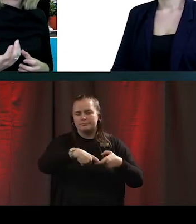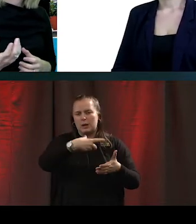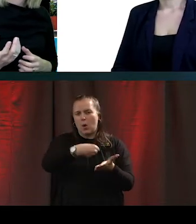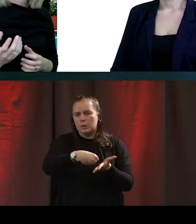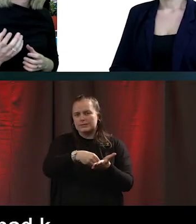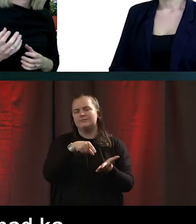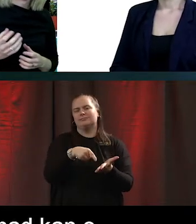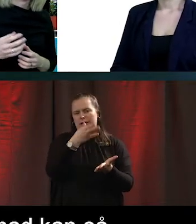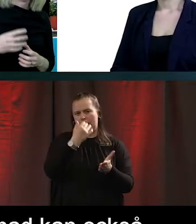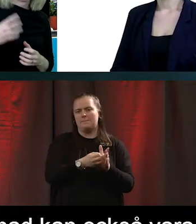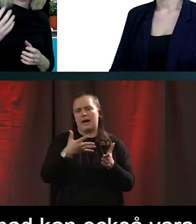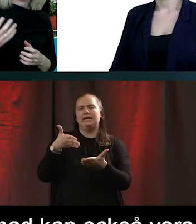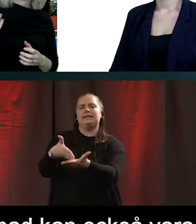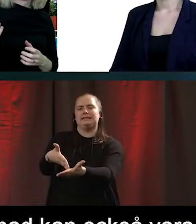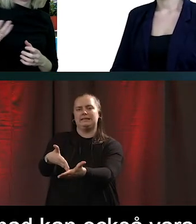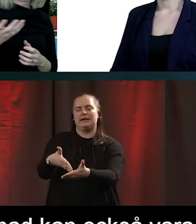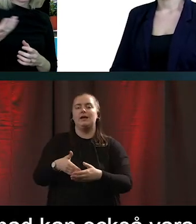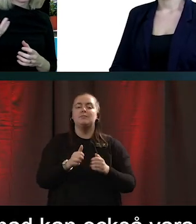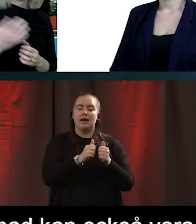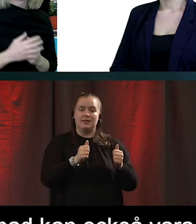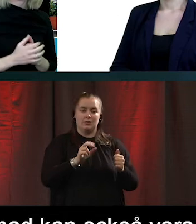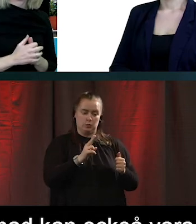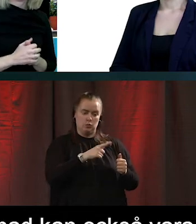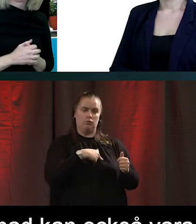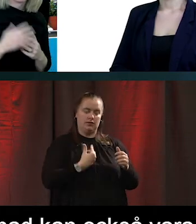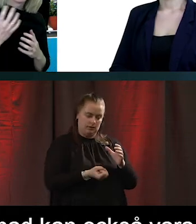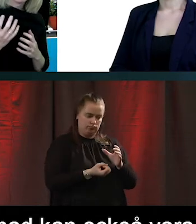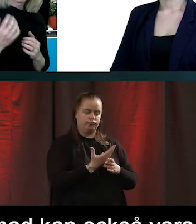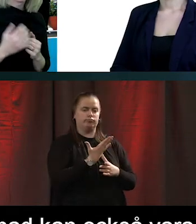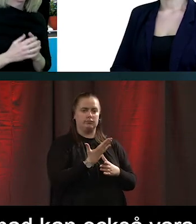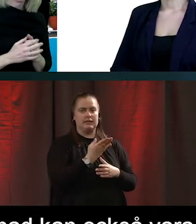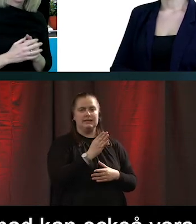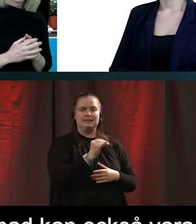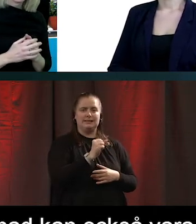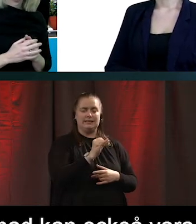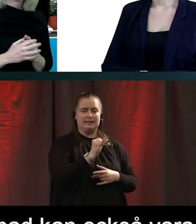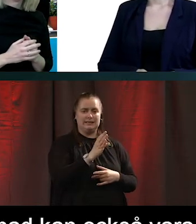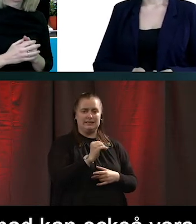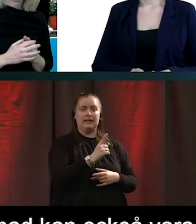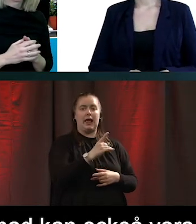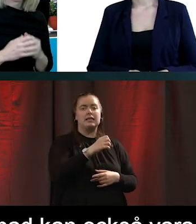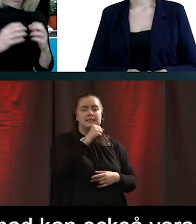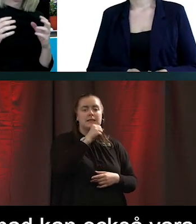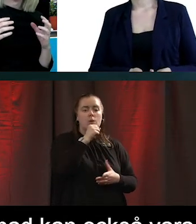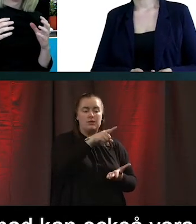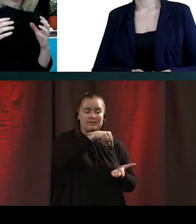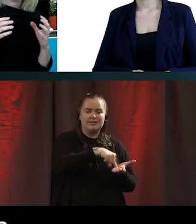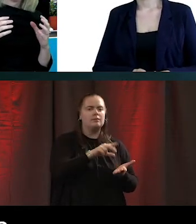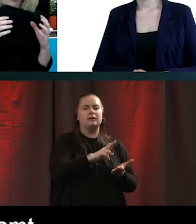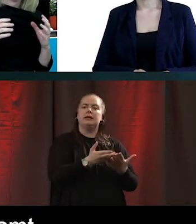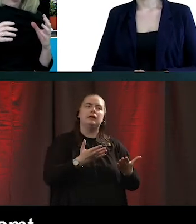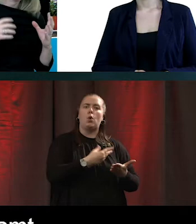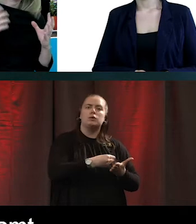hinder. Men att just bli ett Digidel-center som vi nu då blir med utifrån seniorperspektiv är ju inte kostsamt. Det är mer att